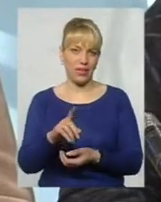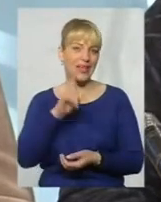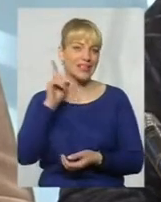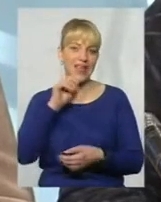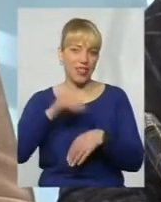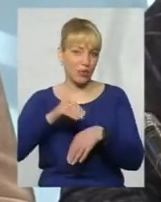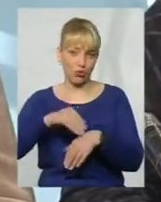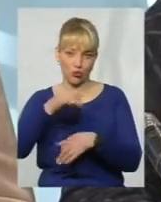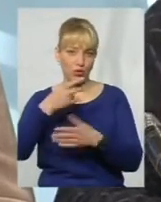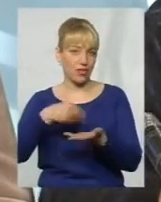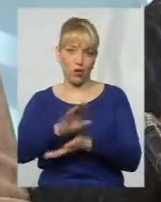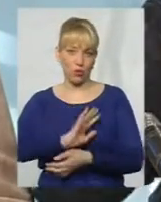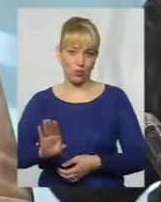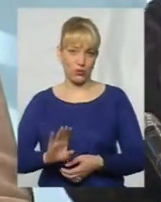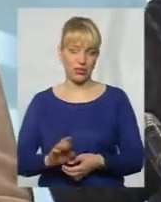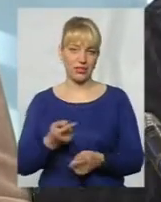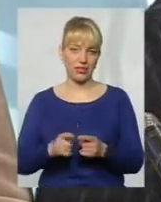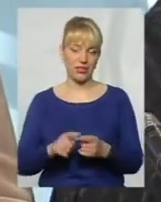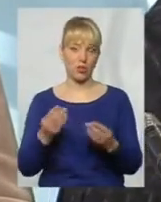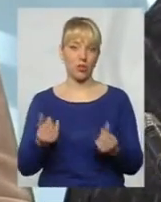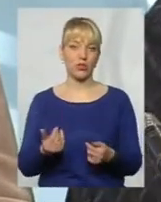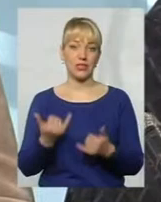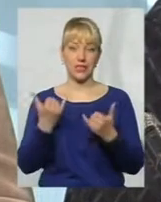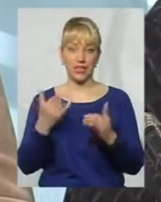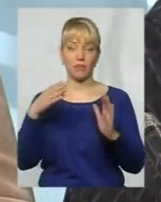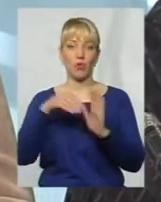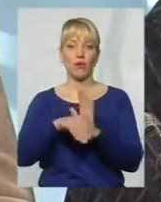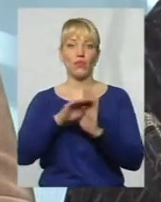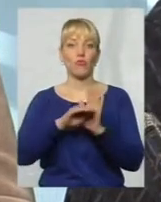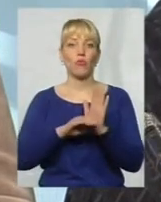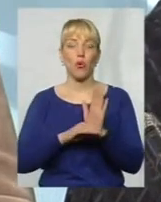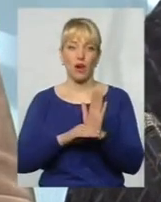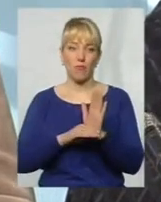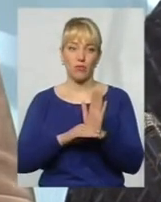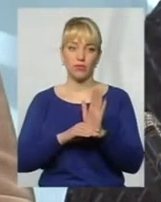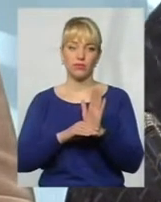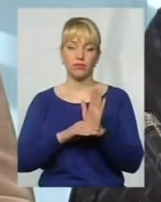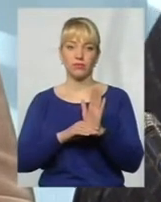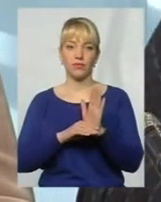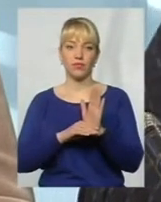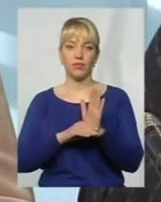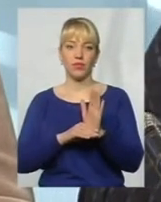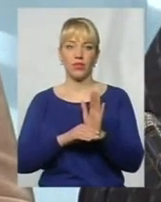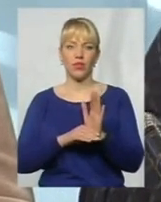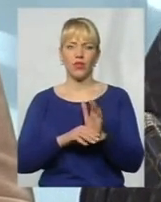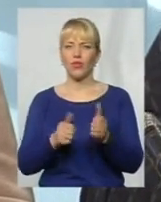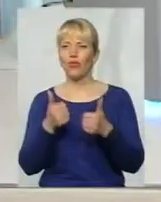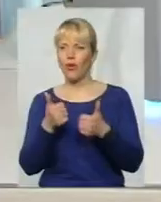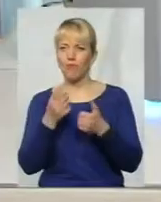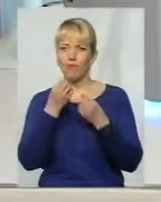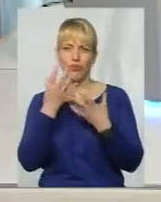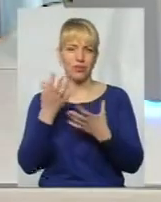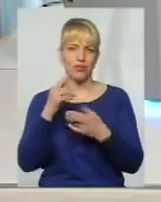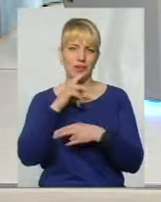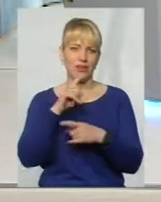купиш на ті кошти? Зараз запровадили програму добротні ліки, да? Чи як це? Да.